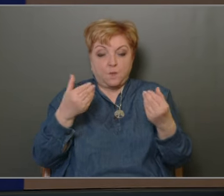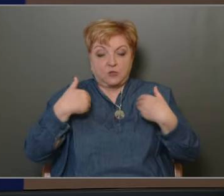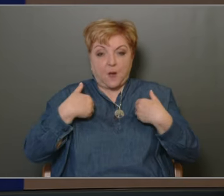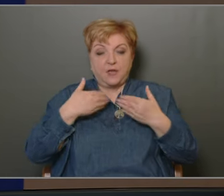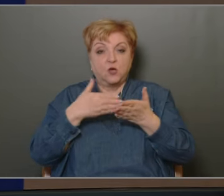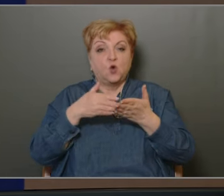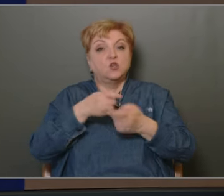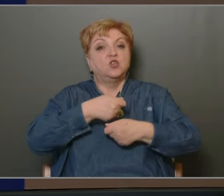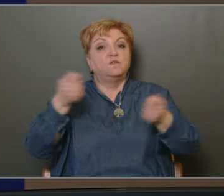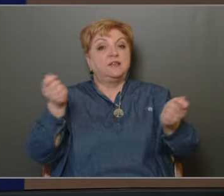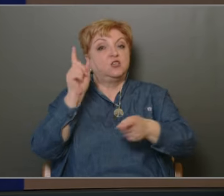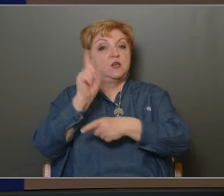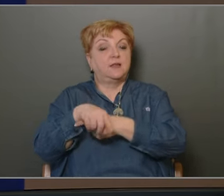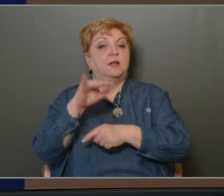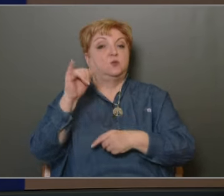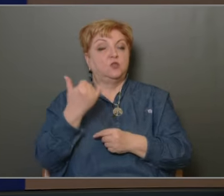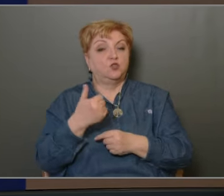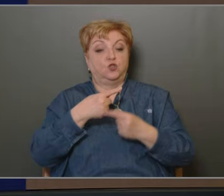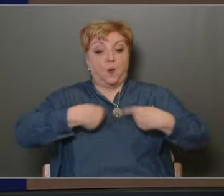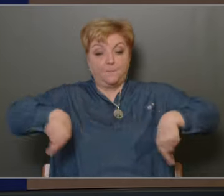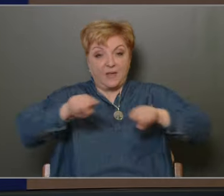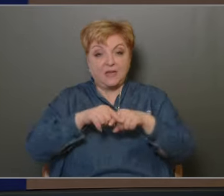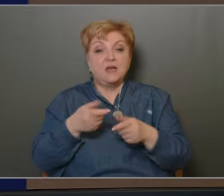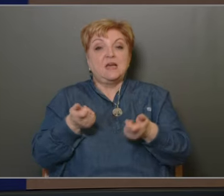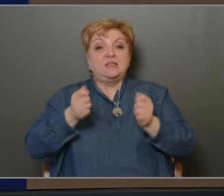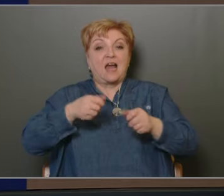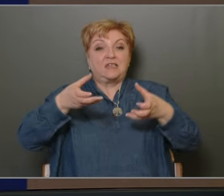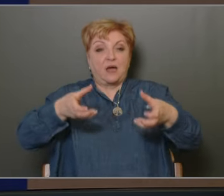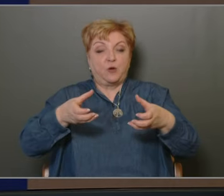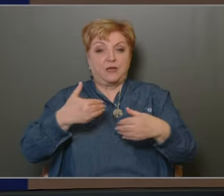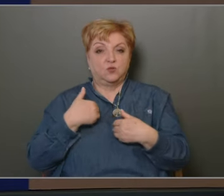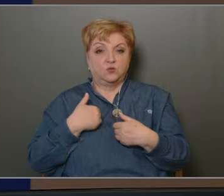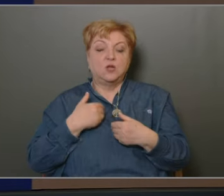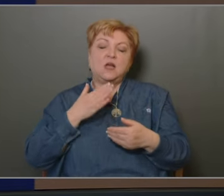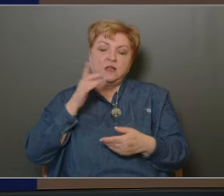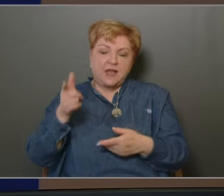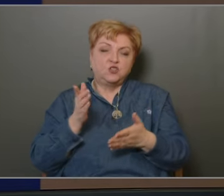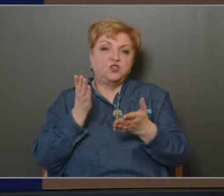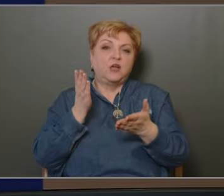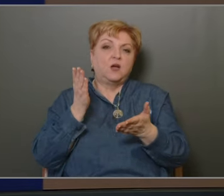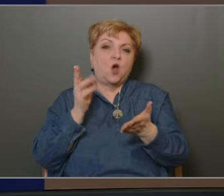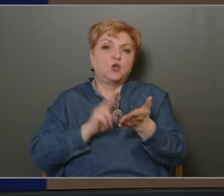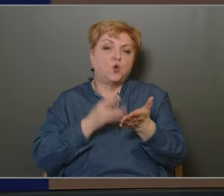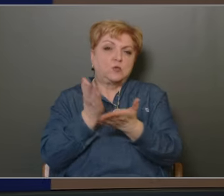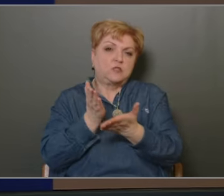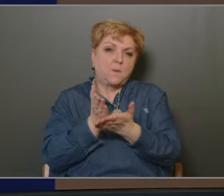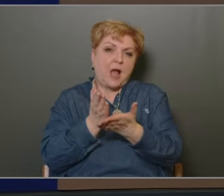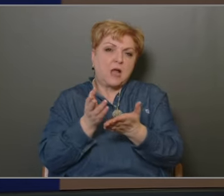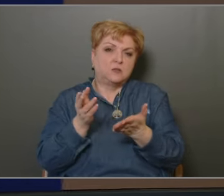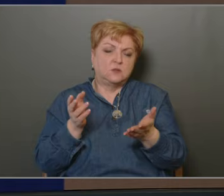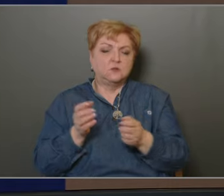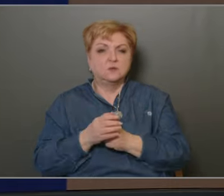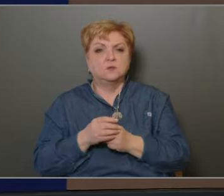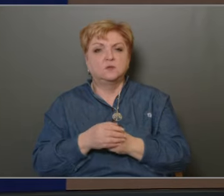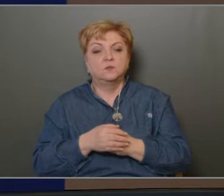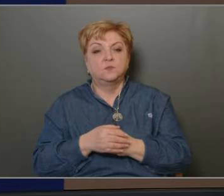költségvetési rendeletünk is, és a mi zárszámadásunk is. Tehát tessék összehasonlítani jogszabály, ennyit a jogszerűségről